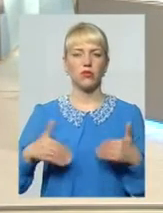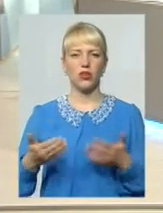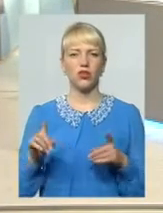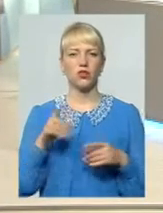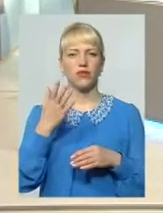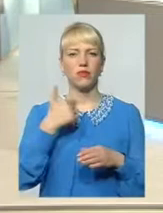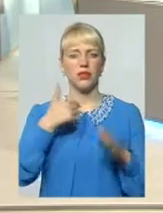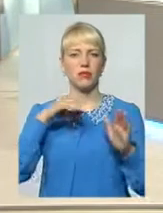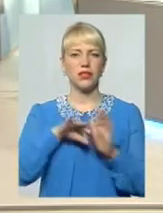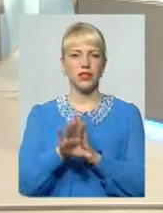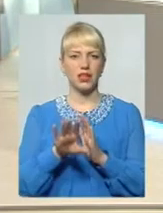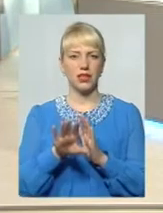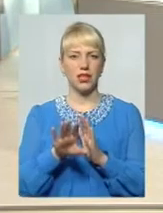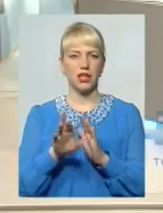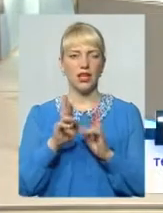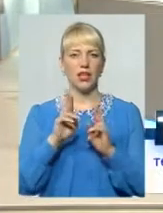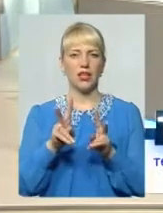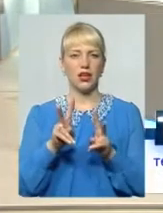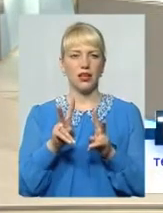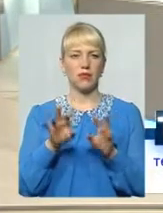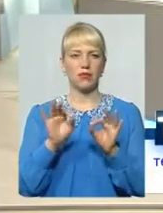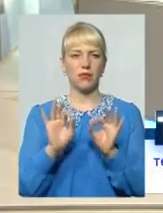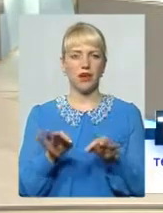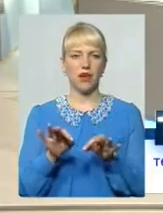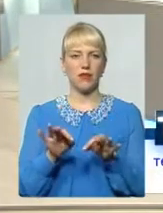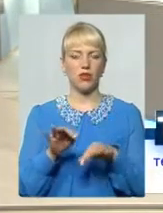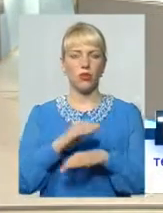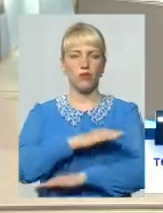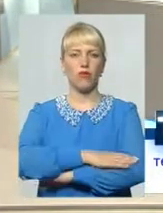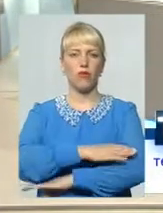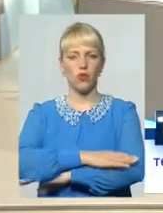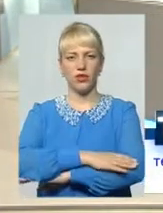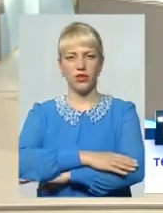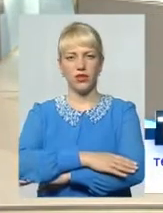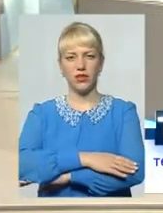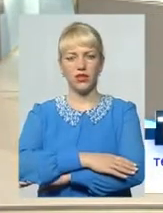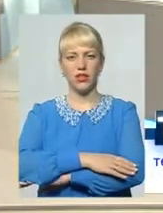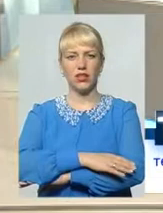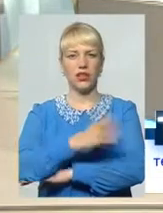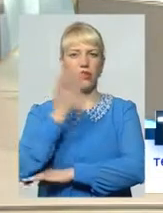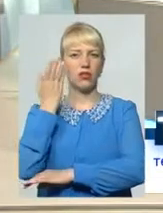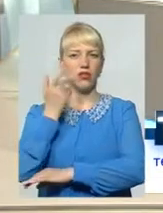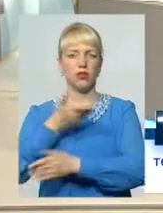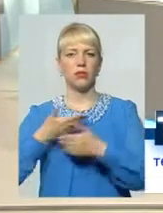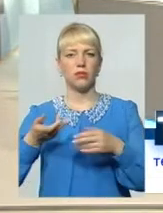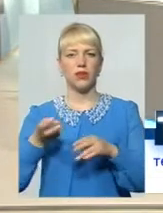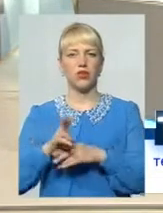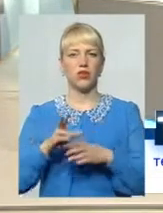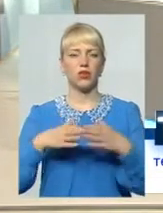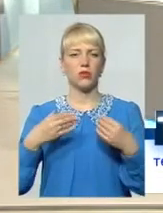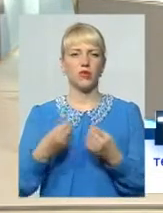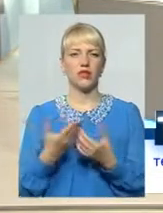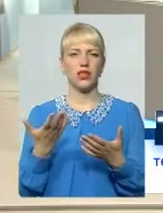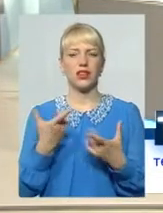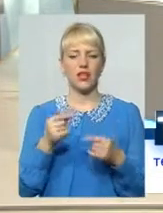мені підказали Як правильно погодитися Коли ми приходимо в сім'ю Який загинув